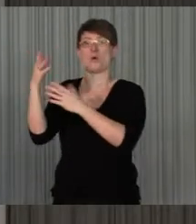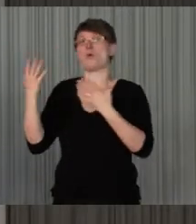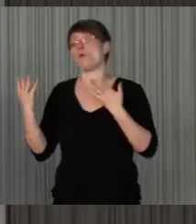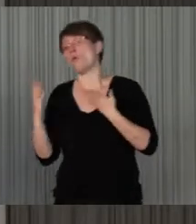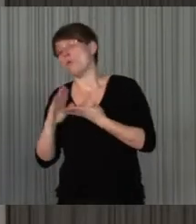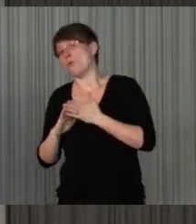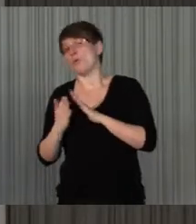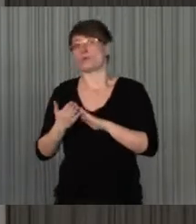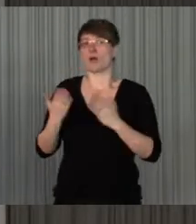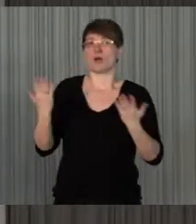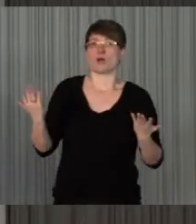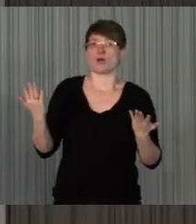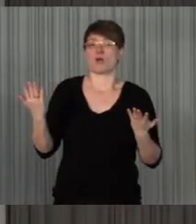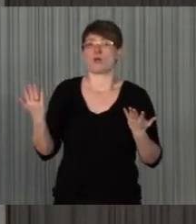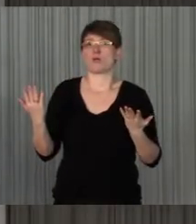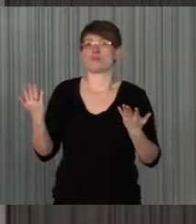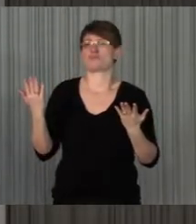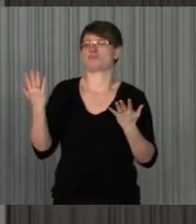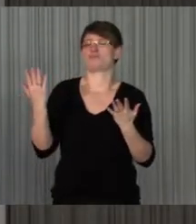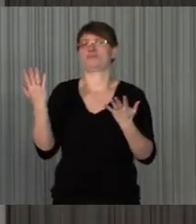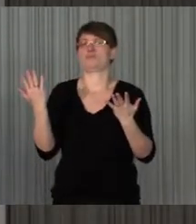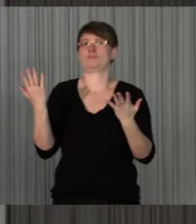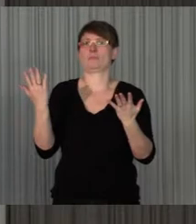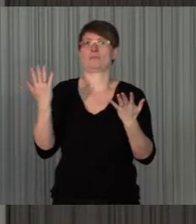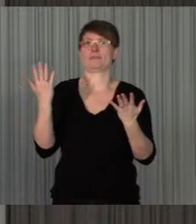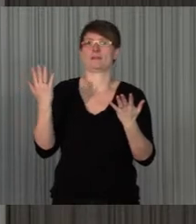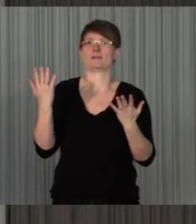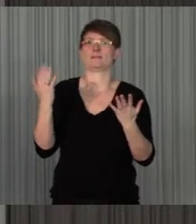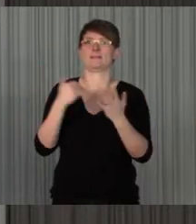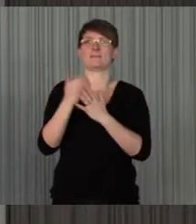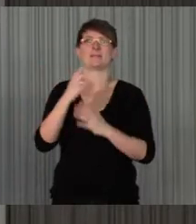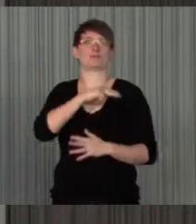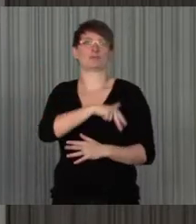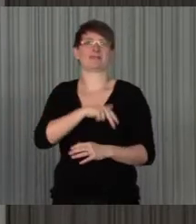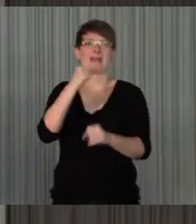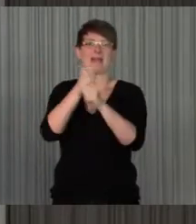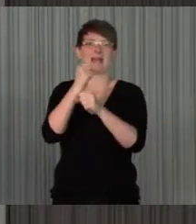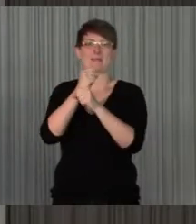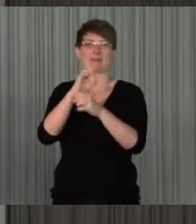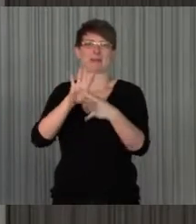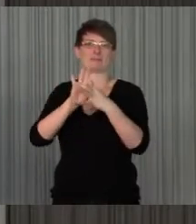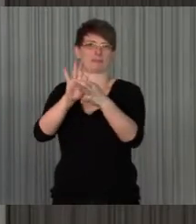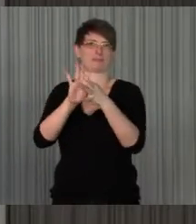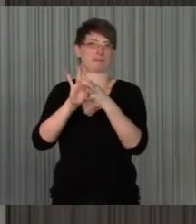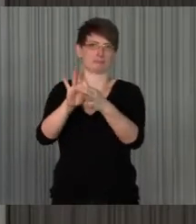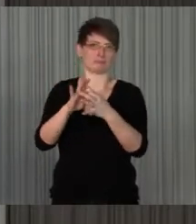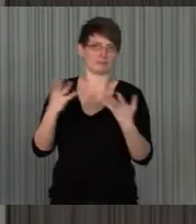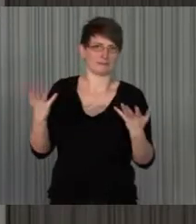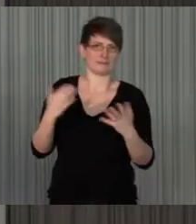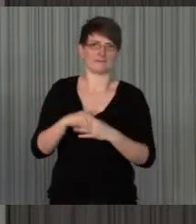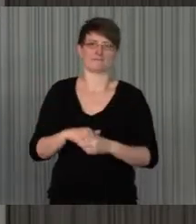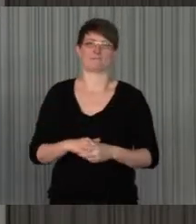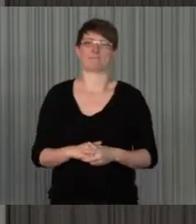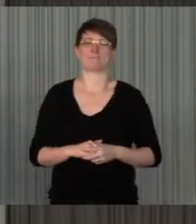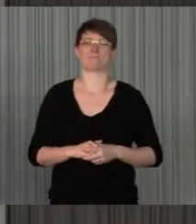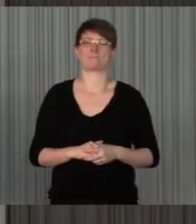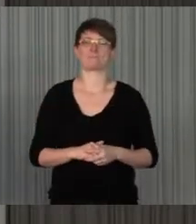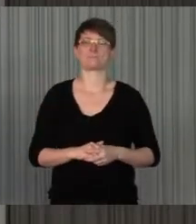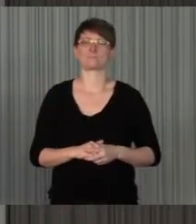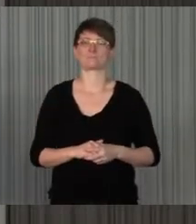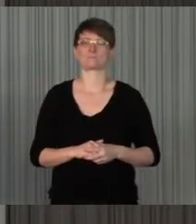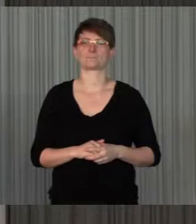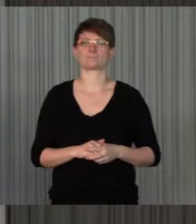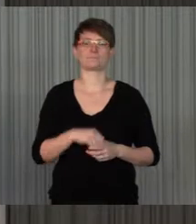aber eben Bereiche, sozusagen soziale Arbeit meistens einfach in Schulen ausgebildet werden.